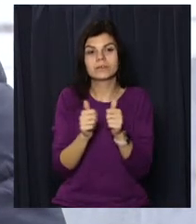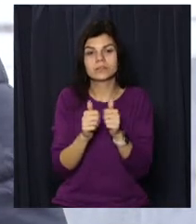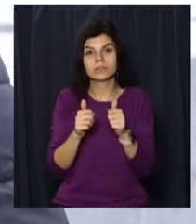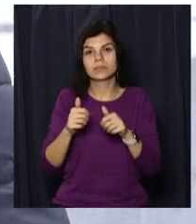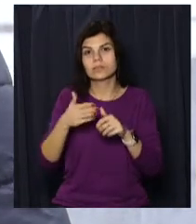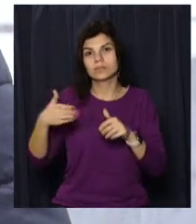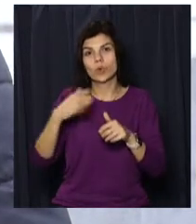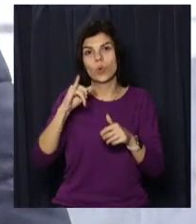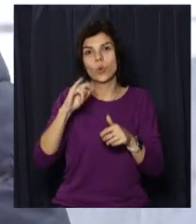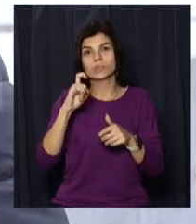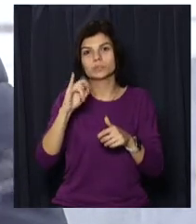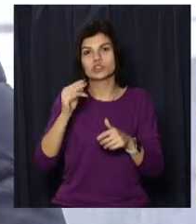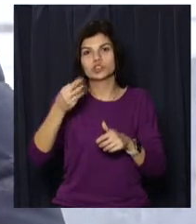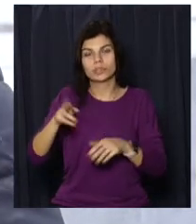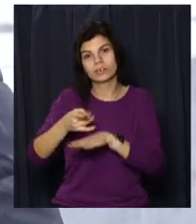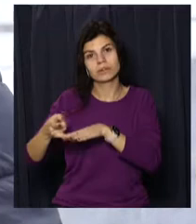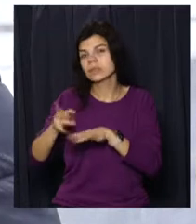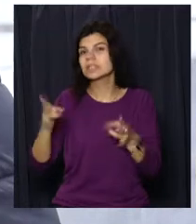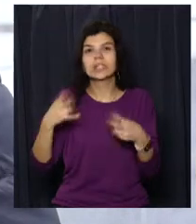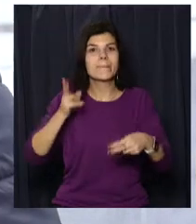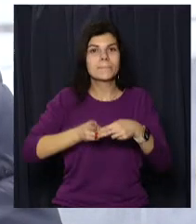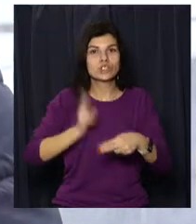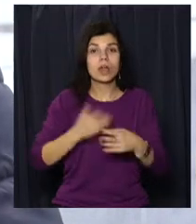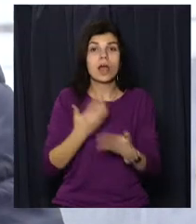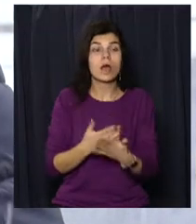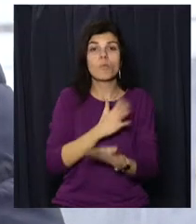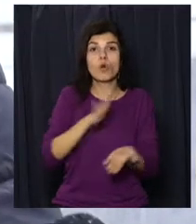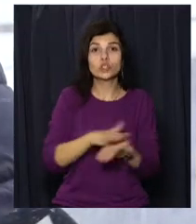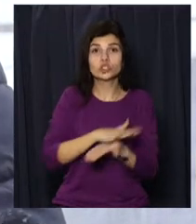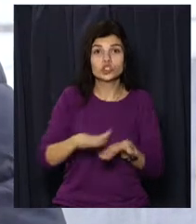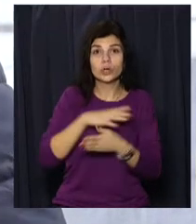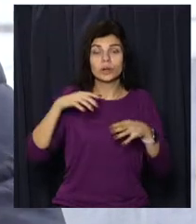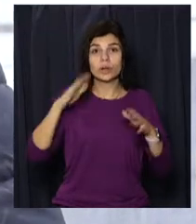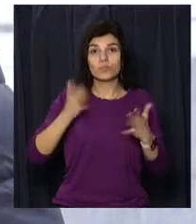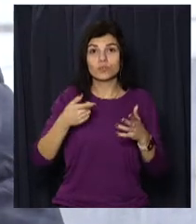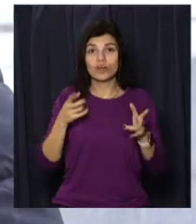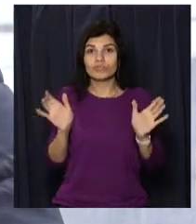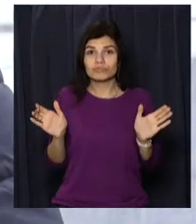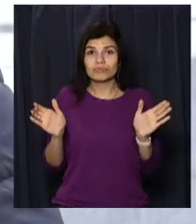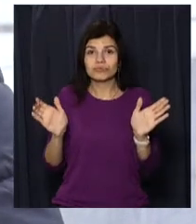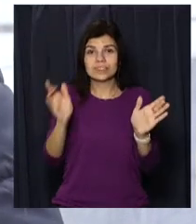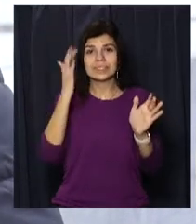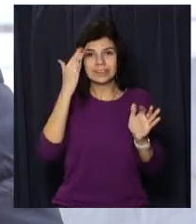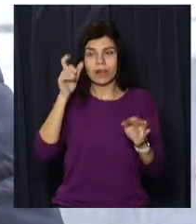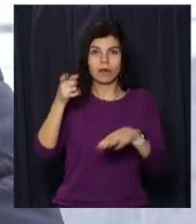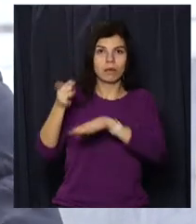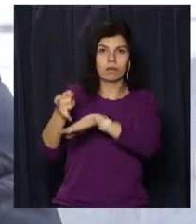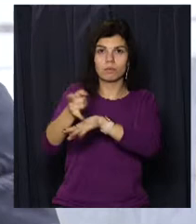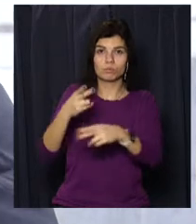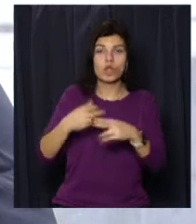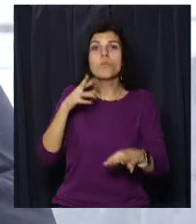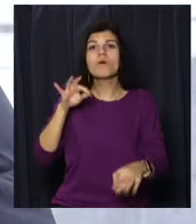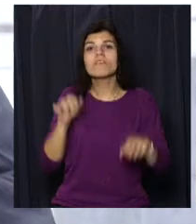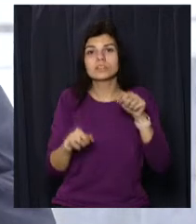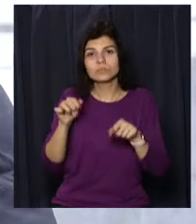узбіч, не заважати роботі снігоприбиральної і спецтехніки. По